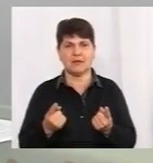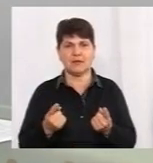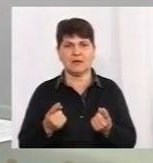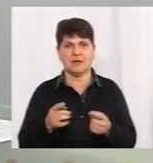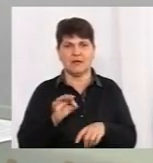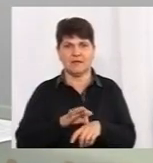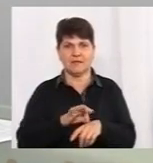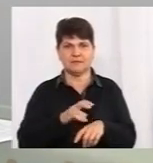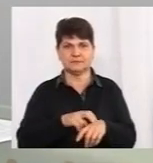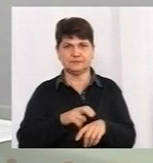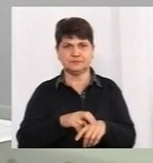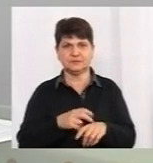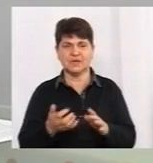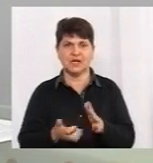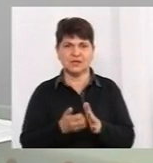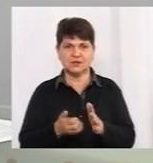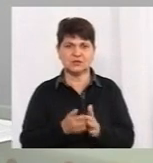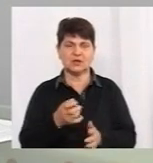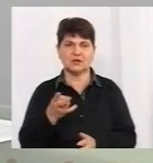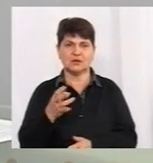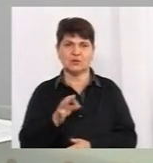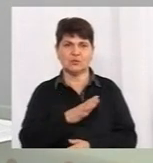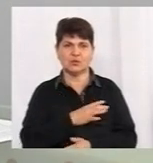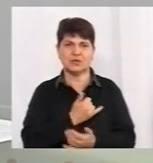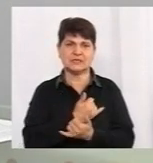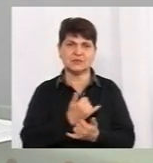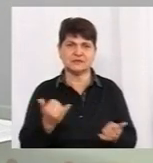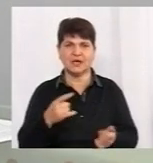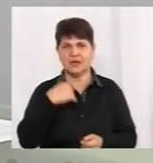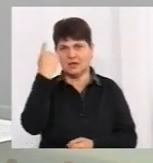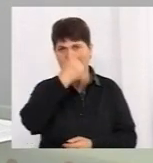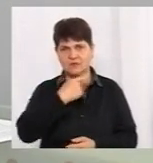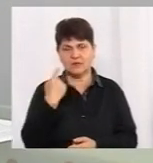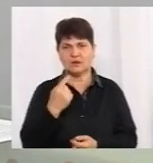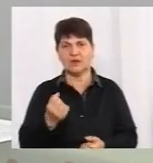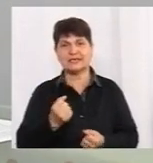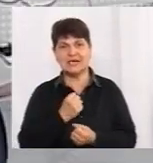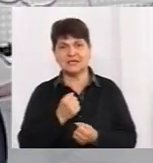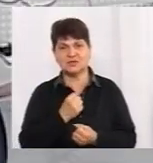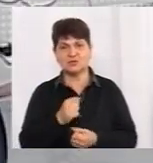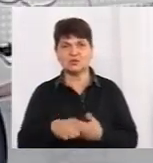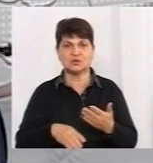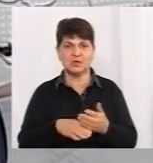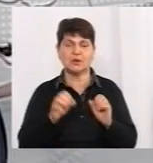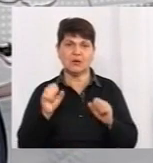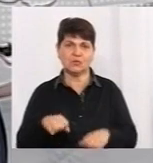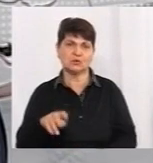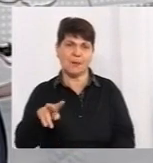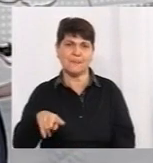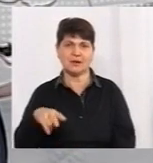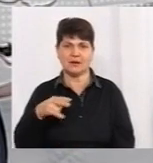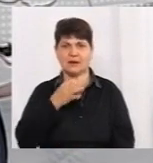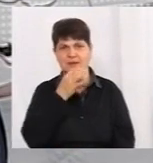було все ж таки недостатнє забезпечення медиків індивідуальними засобами захисту? Чи можна тут паралелі провести?